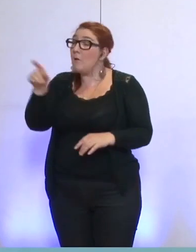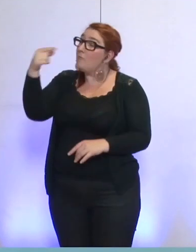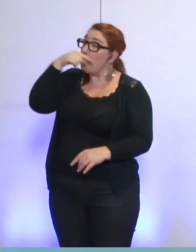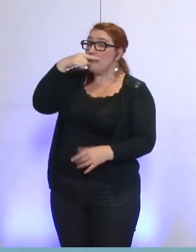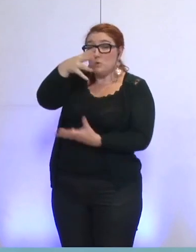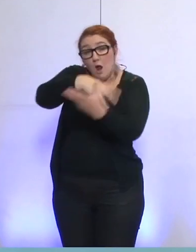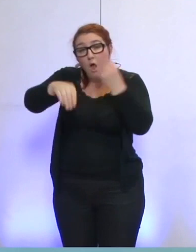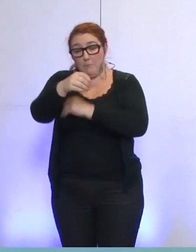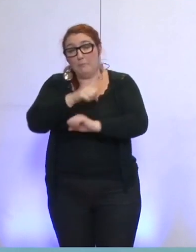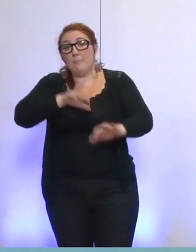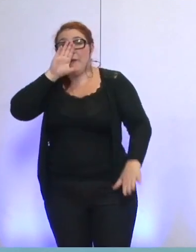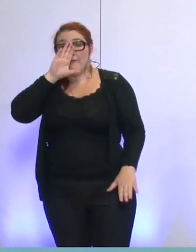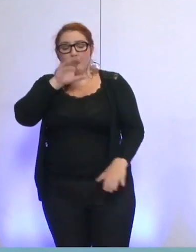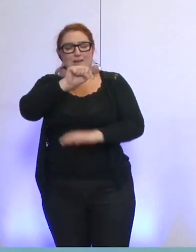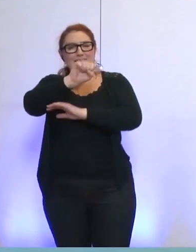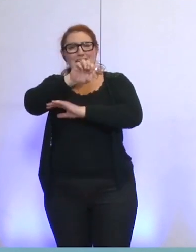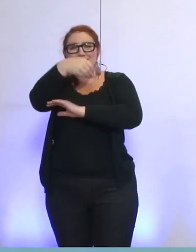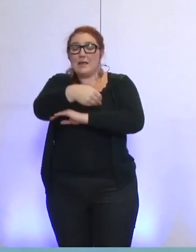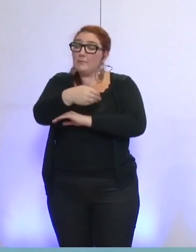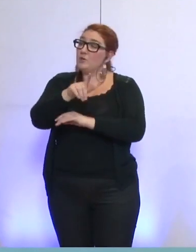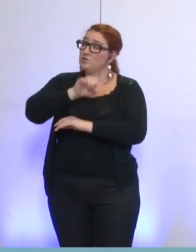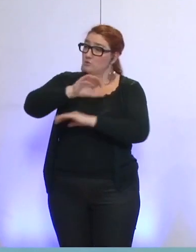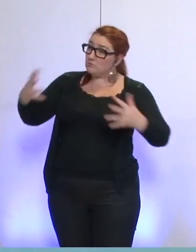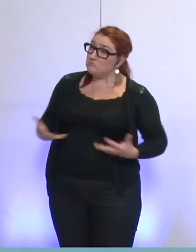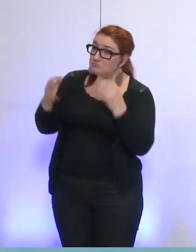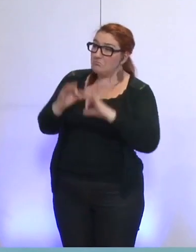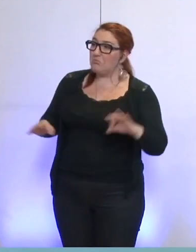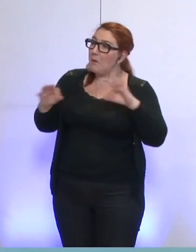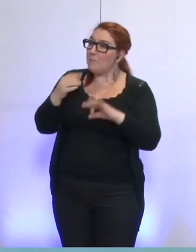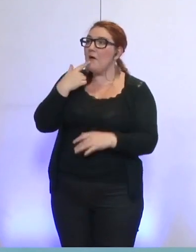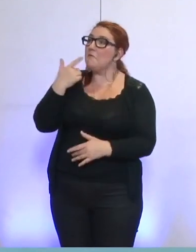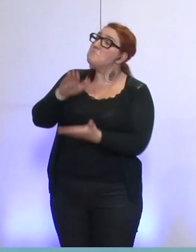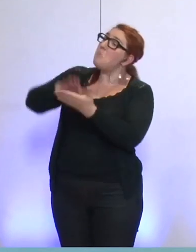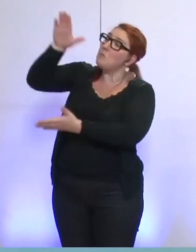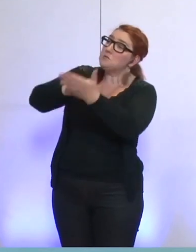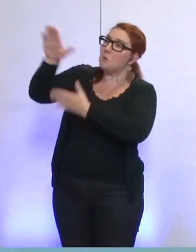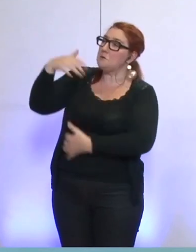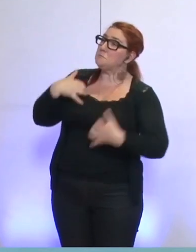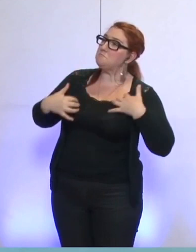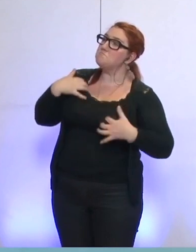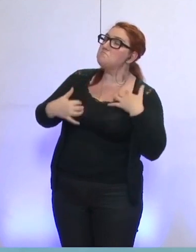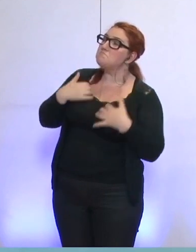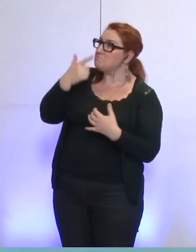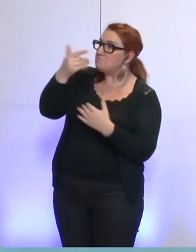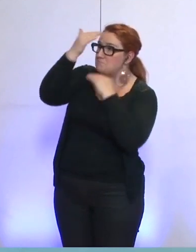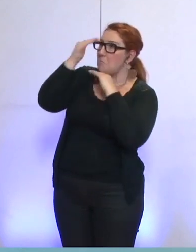à la SEM GEG et nous doutons aujourd'hui de toutes vos promesses et de votre volonté de pérenniser notre entreprise.